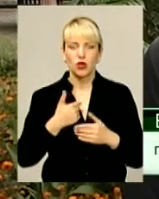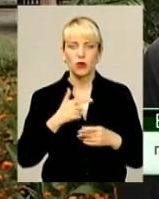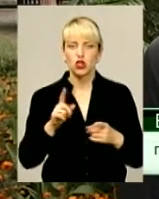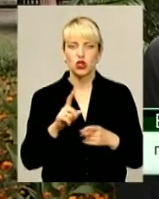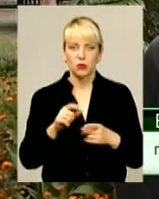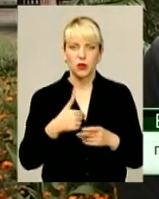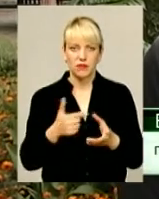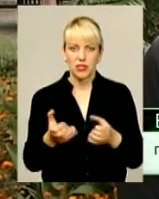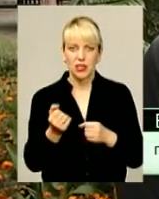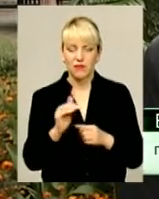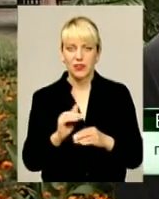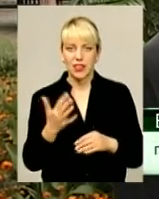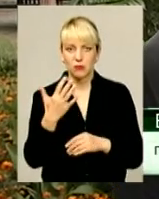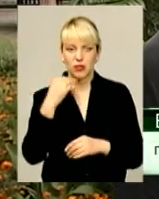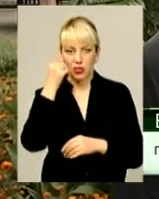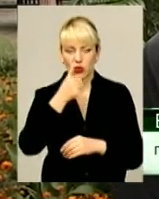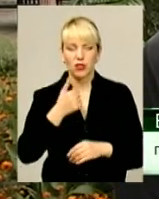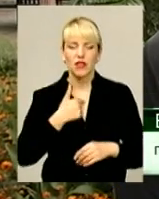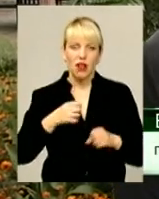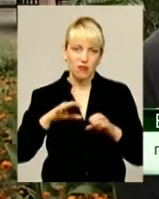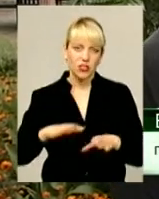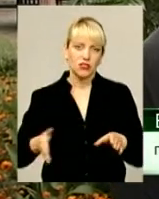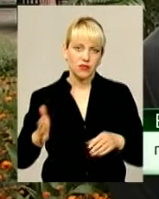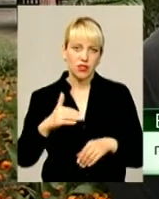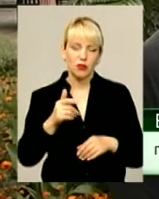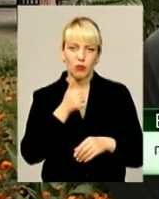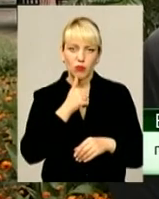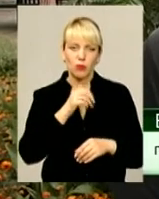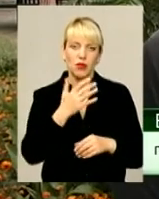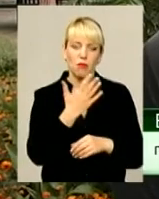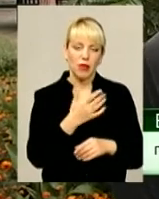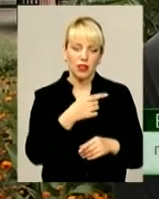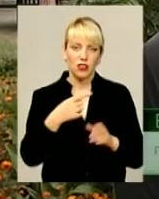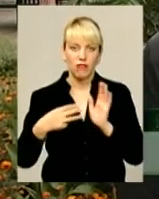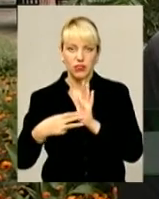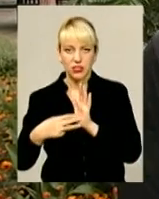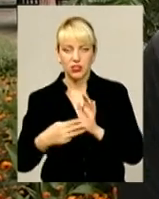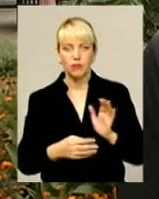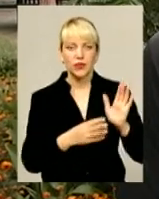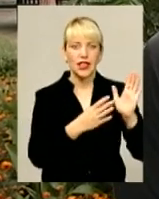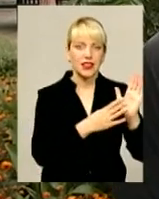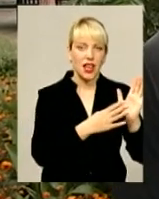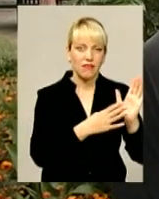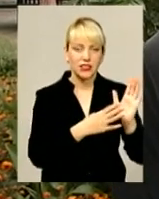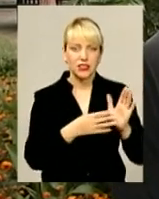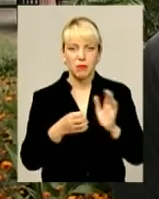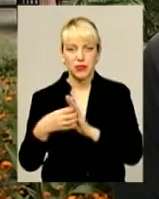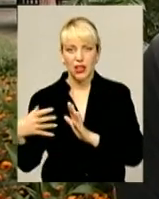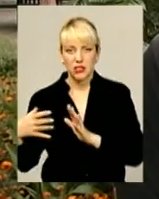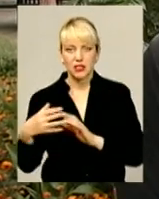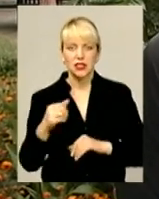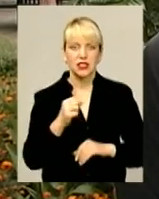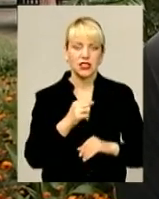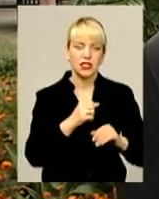Ну, я собі вирішив, щоб не спробувати з 5 років. Тобто набирається діти з 5 до 8 років, з 9 до 15, з 15 і